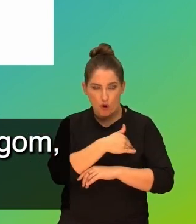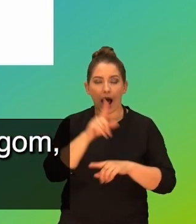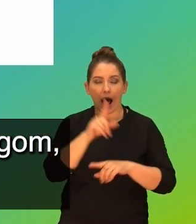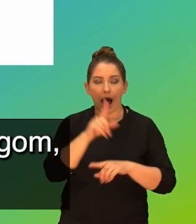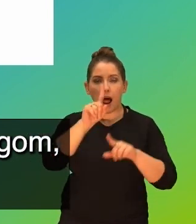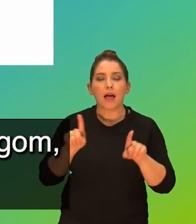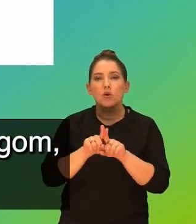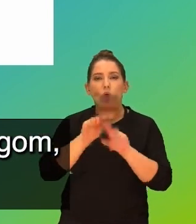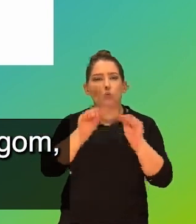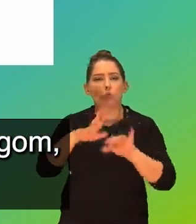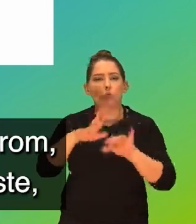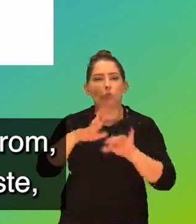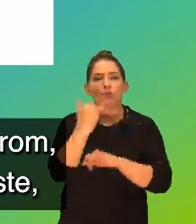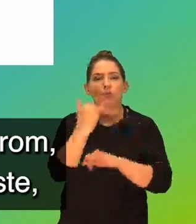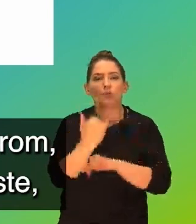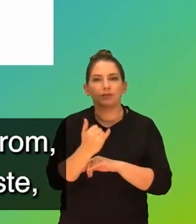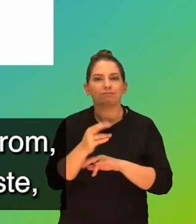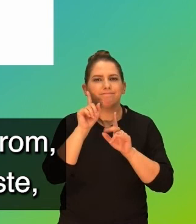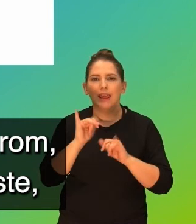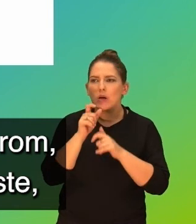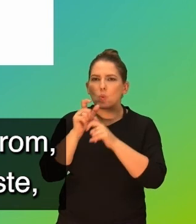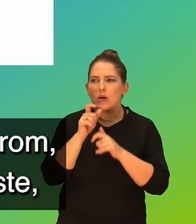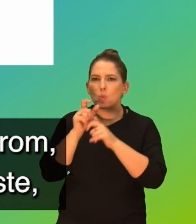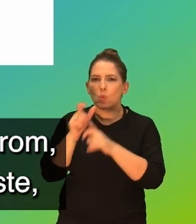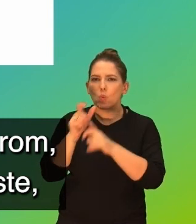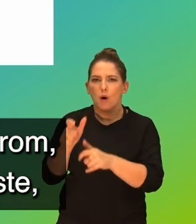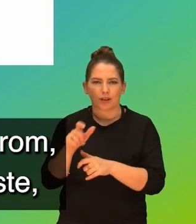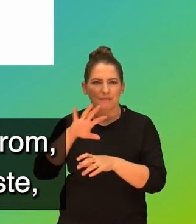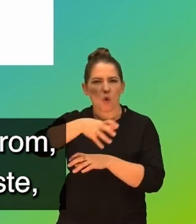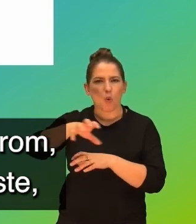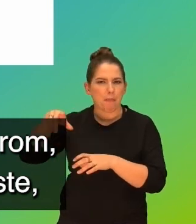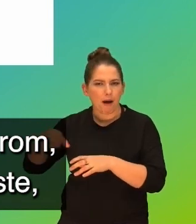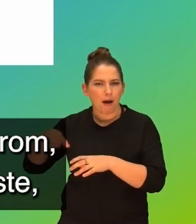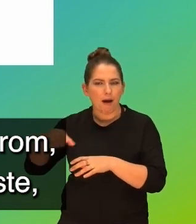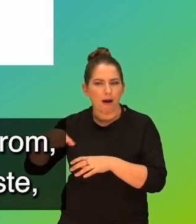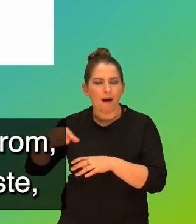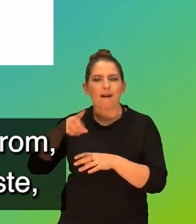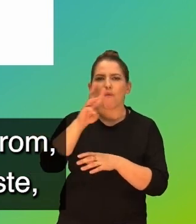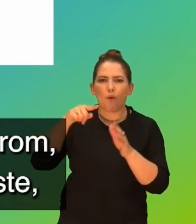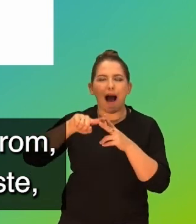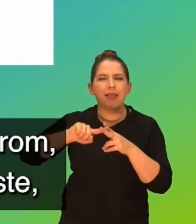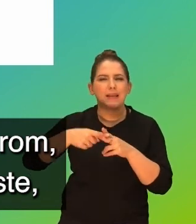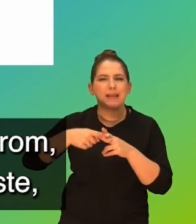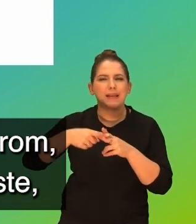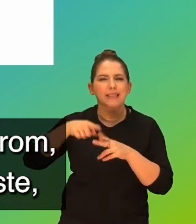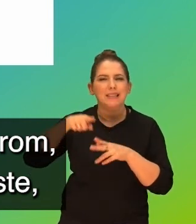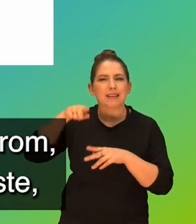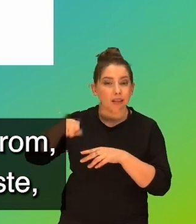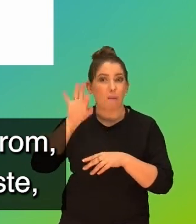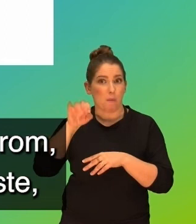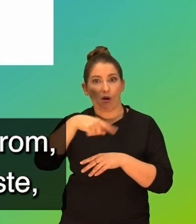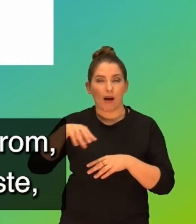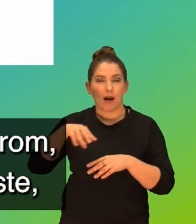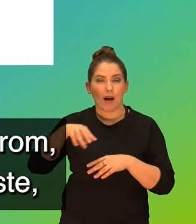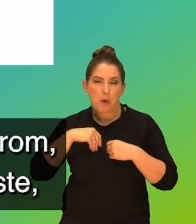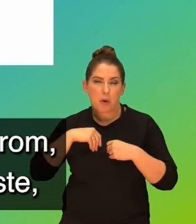ale też uczymy dzieci realnie, jak zgłaszać je na profilach, na stronach, administratorom, ponieważ to wydaje